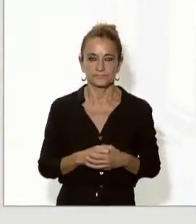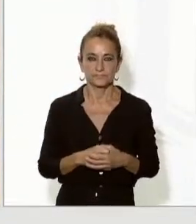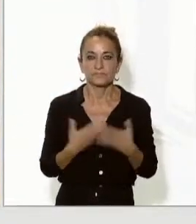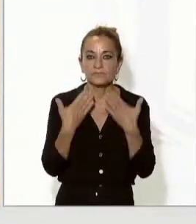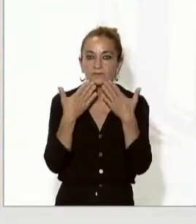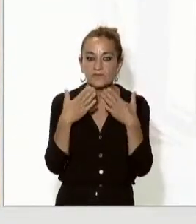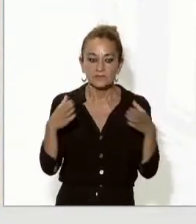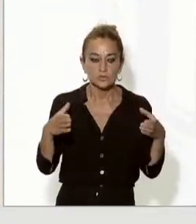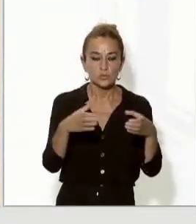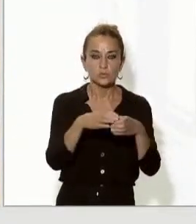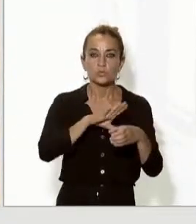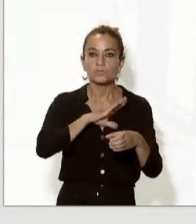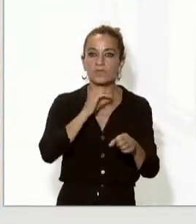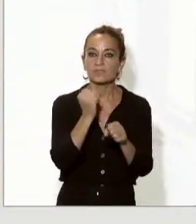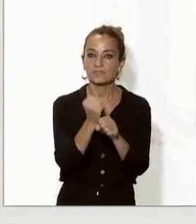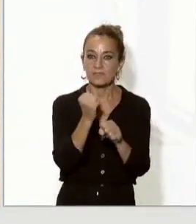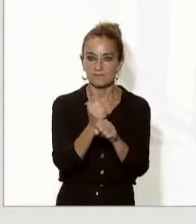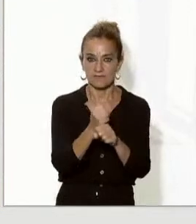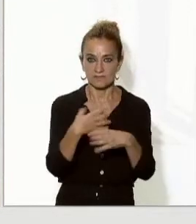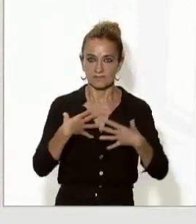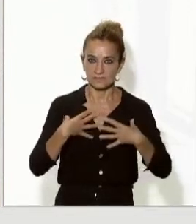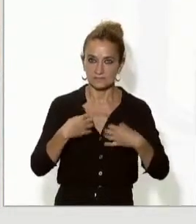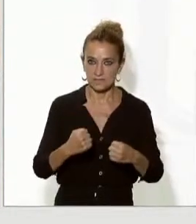poder treballar